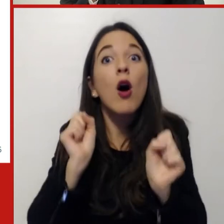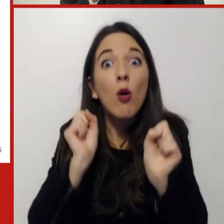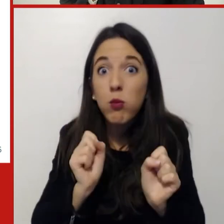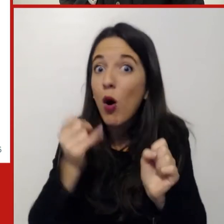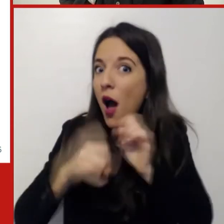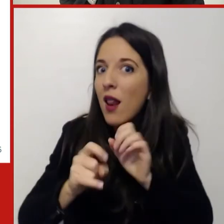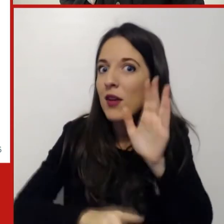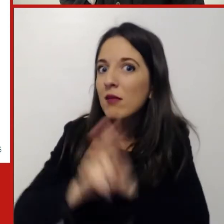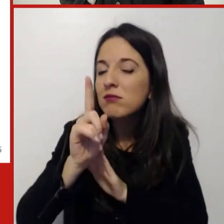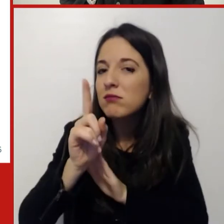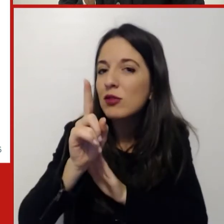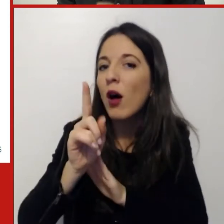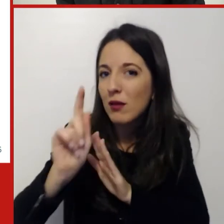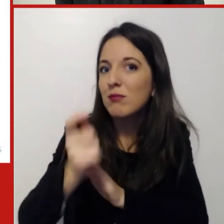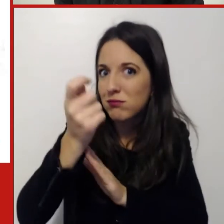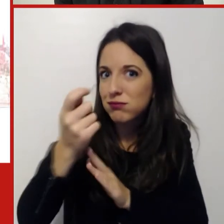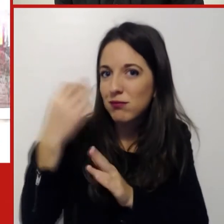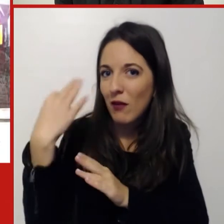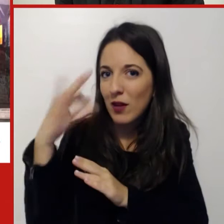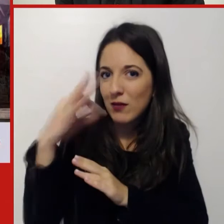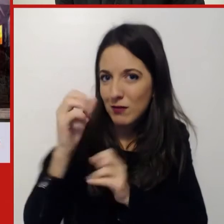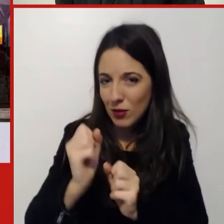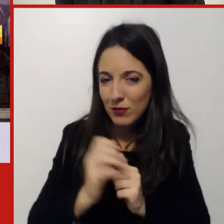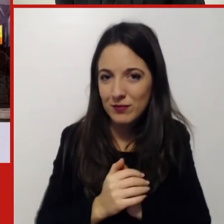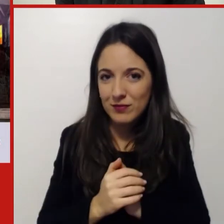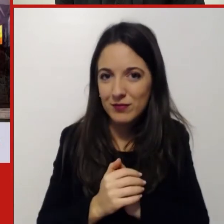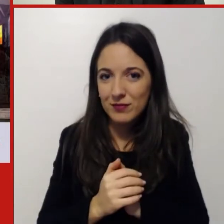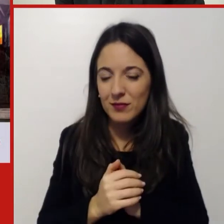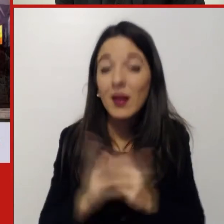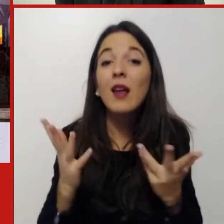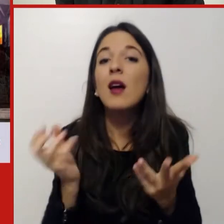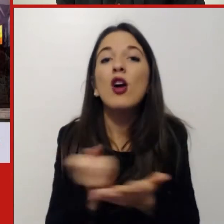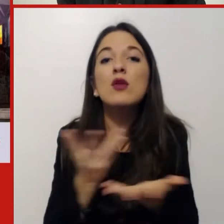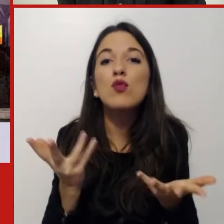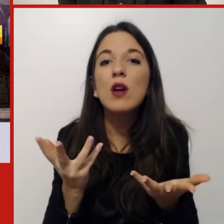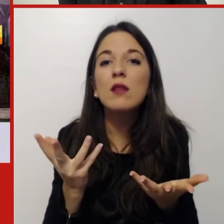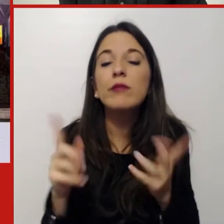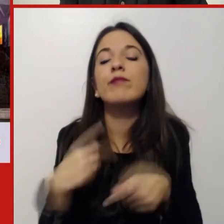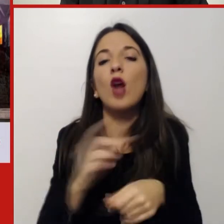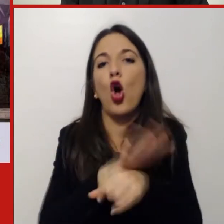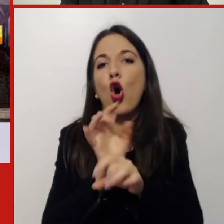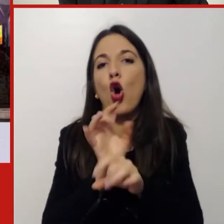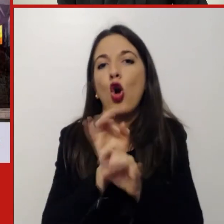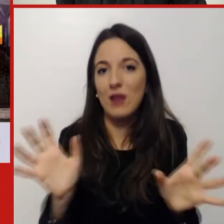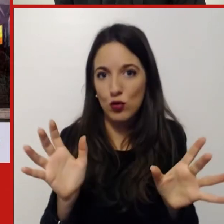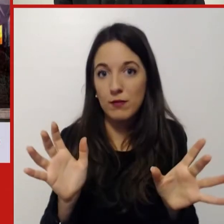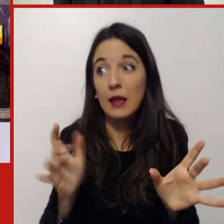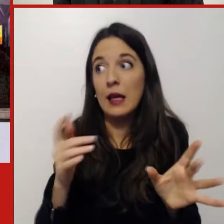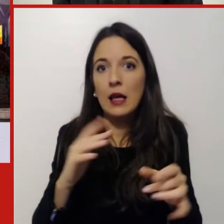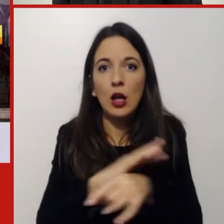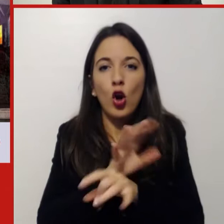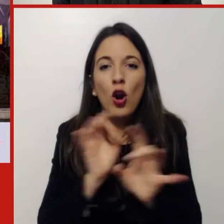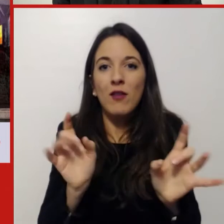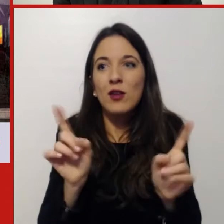efficace. Bene, cosa è successo? Poi è arrivato il Covid ed è stato veramente quello tsunami, quella grande